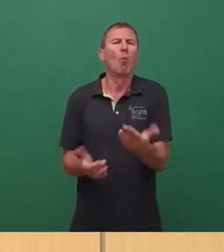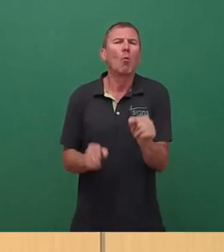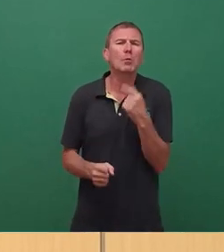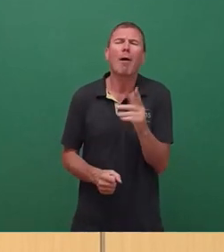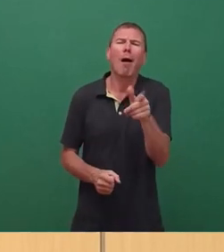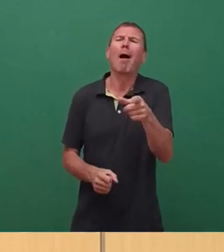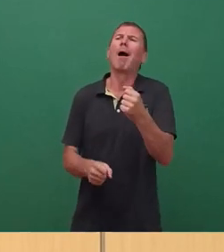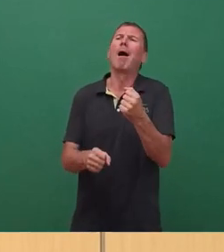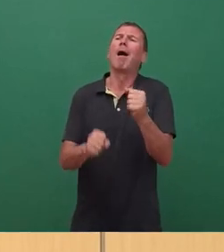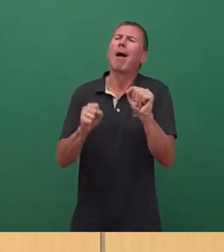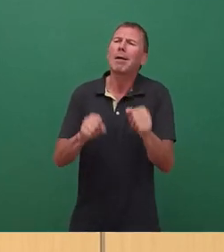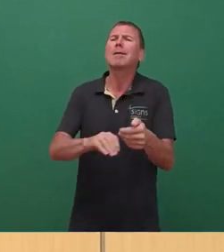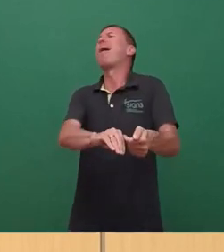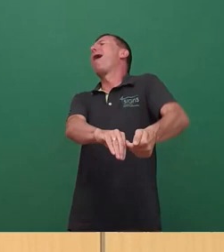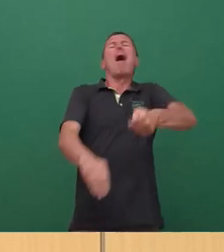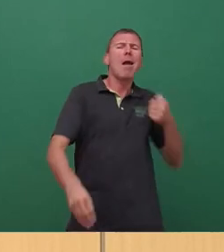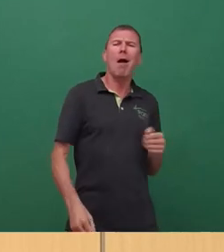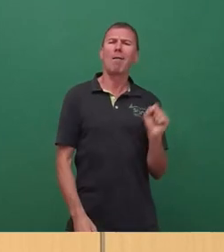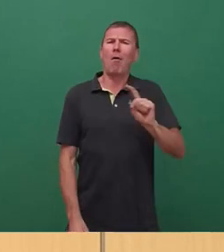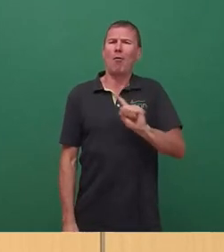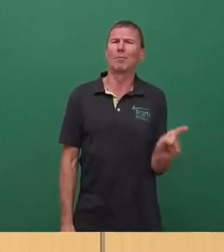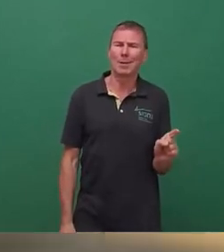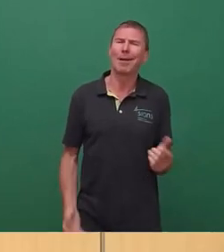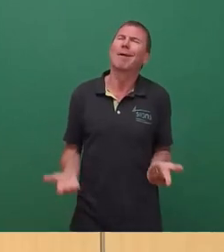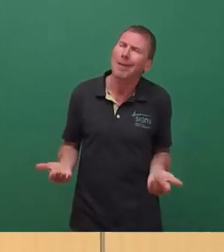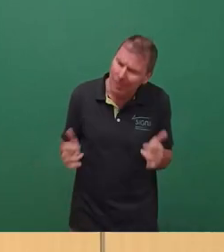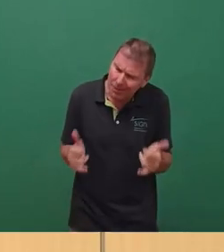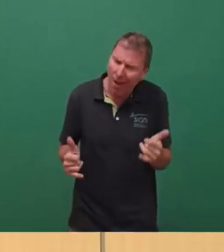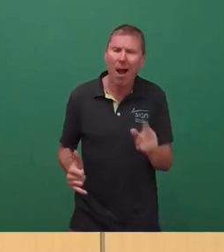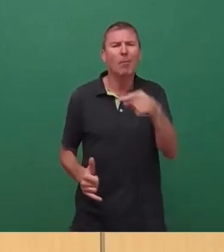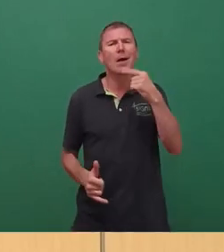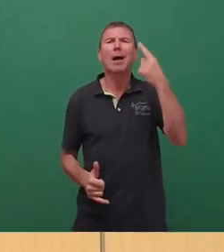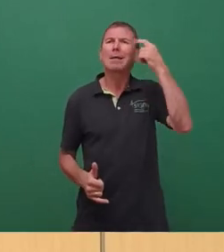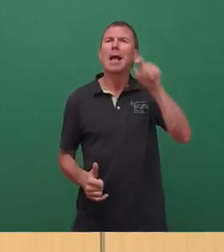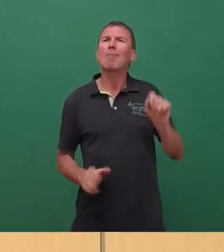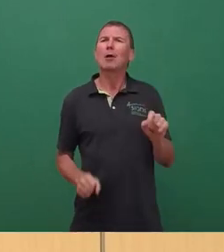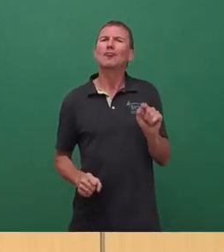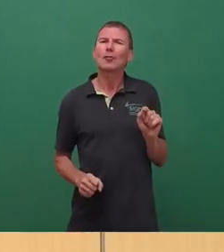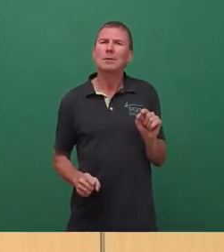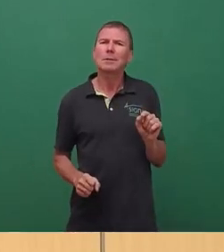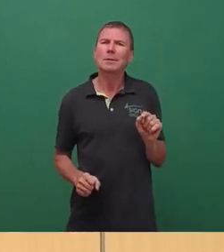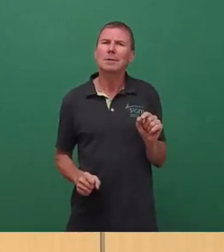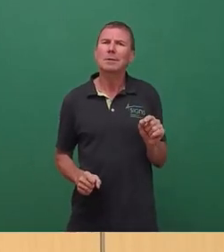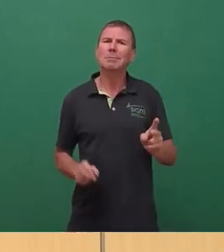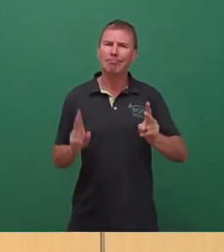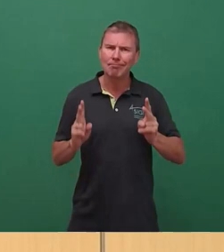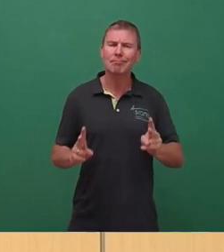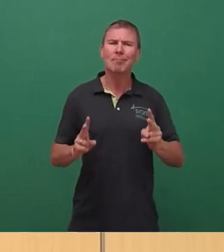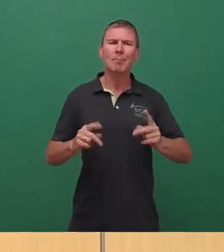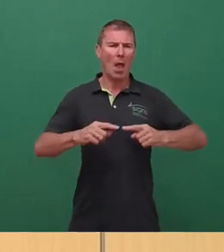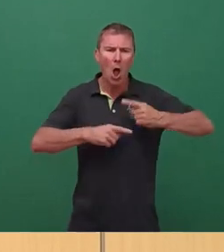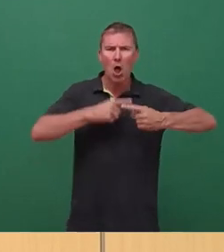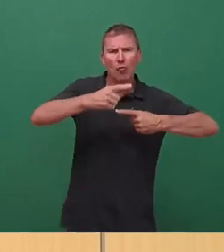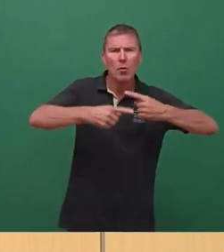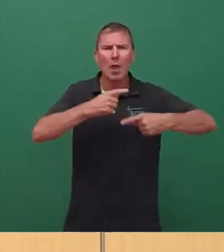kommen müssen, das kann man tun, aber da sage ich, Denkmalschutz ist eben auch eine dynamische Angelegenheit und